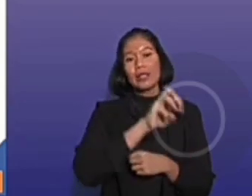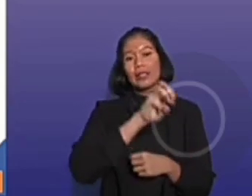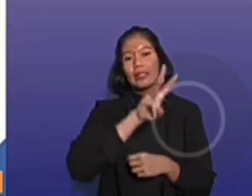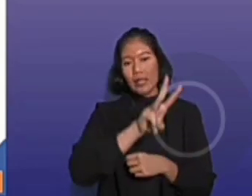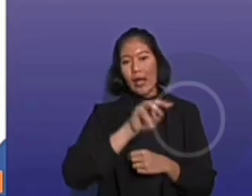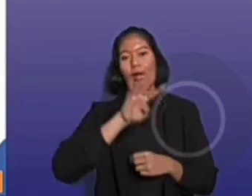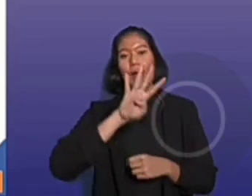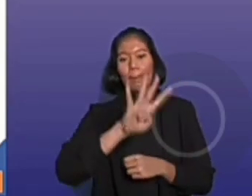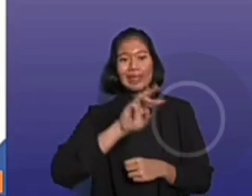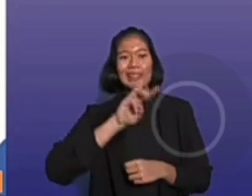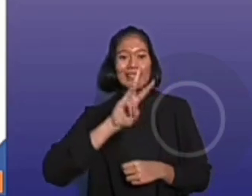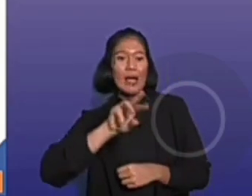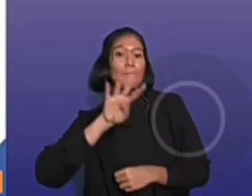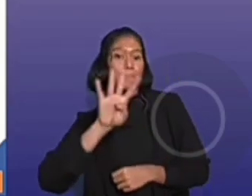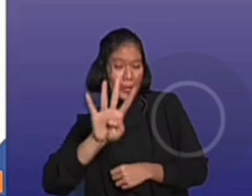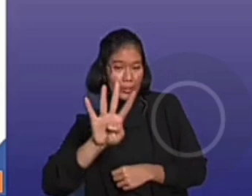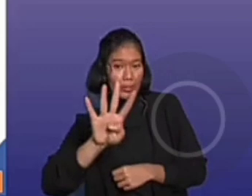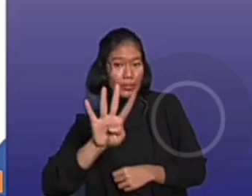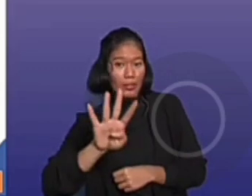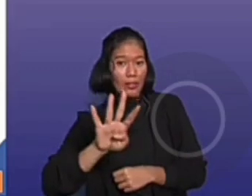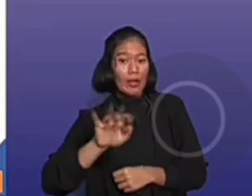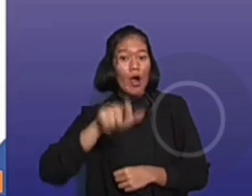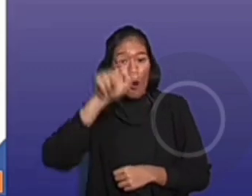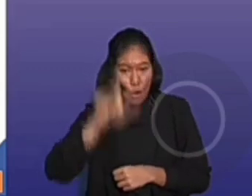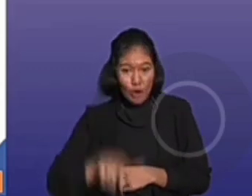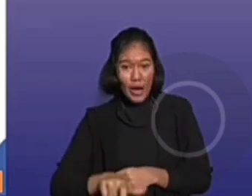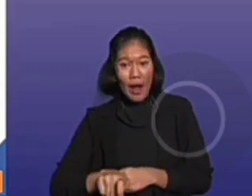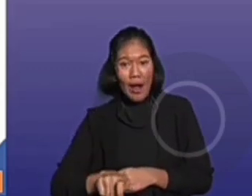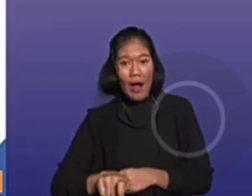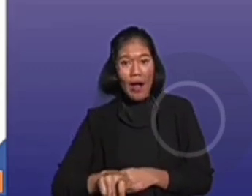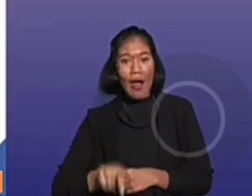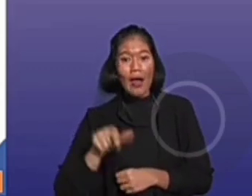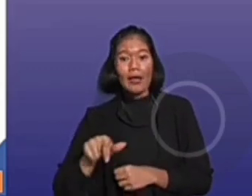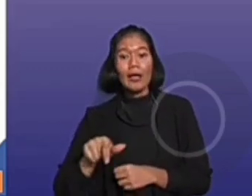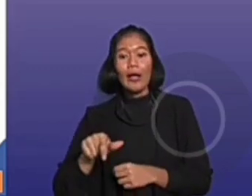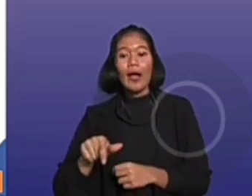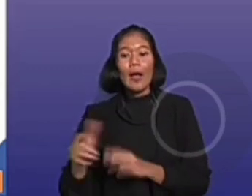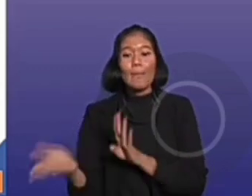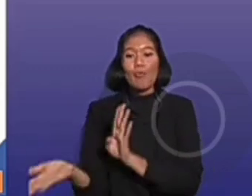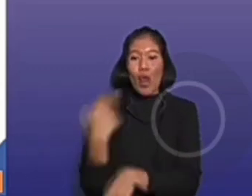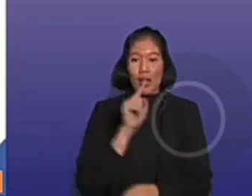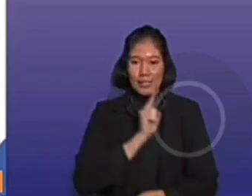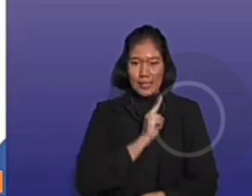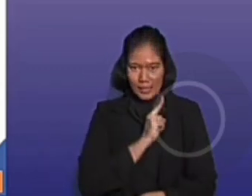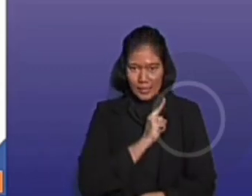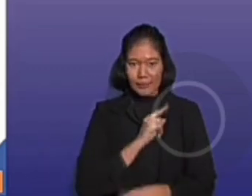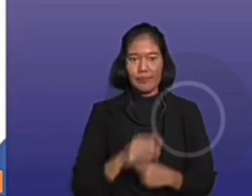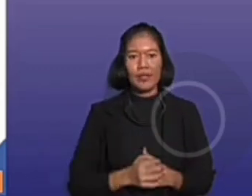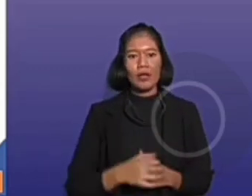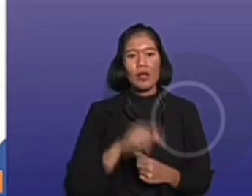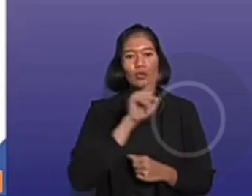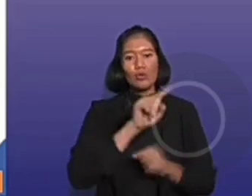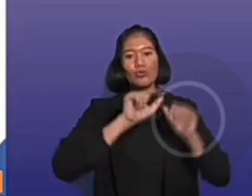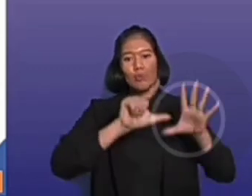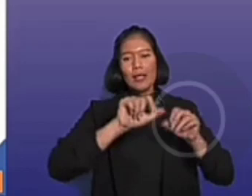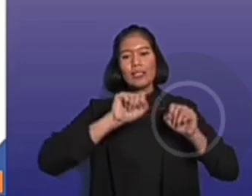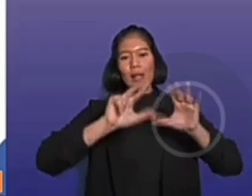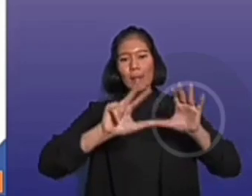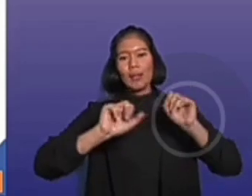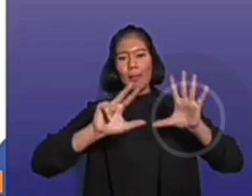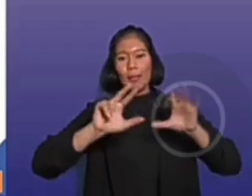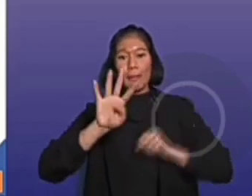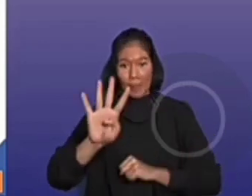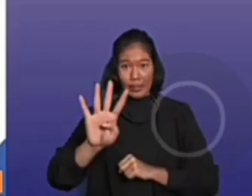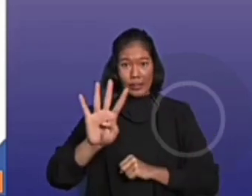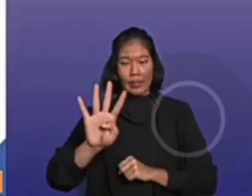.434 PMI yang memilih kepulangan secara mandiri, 17.884